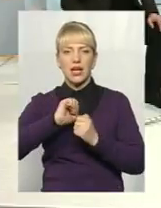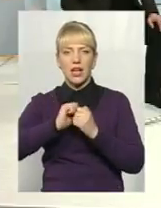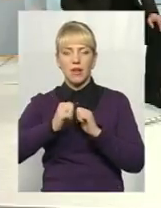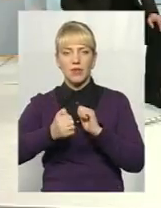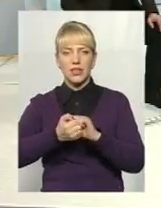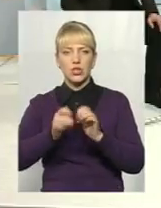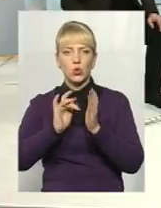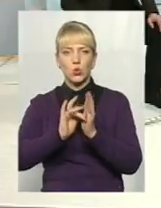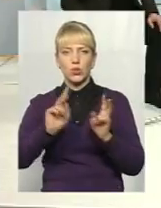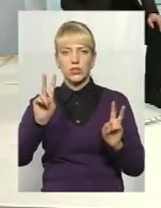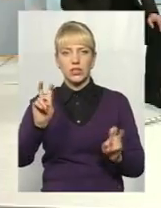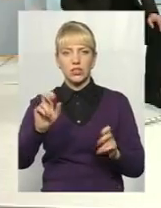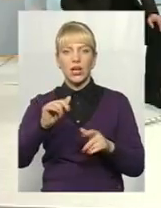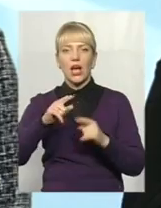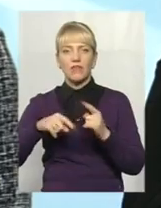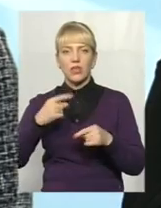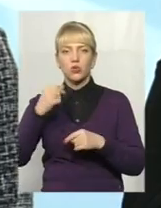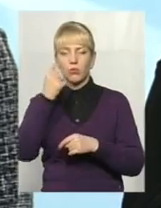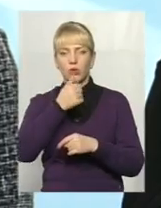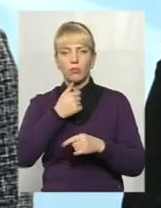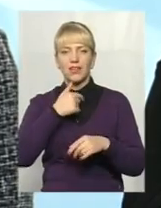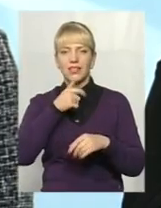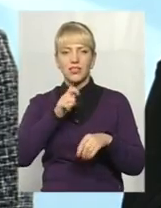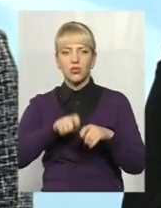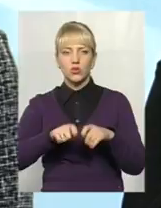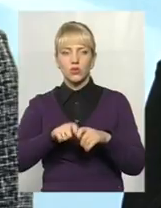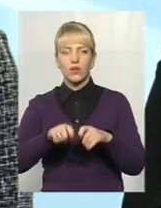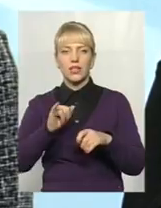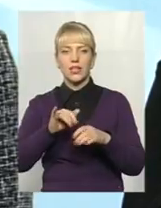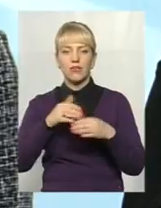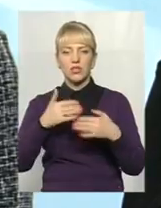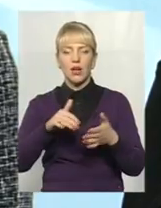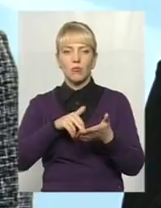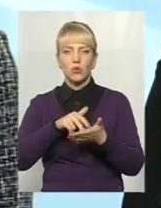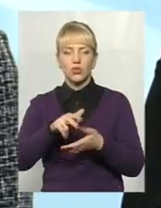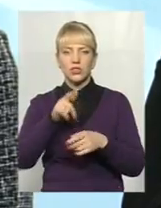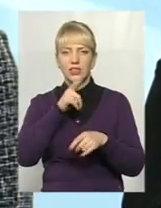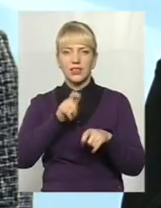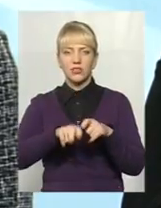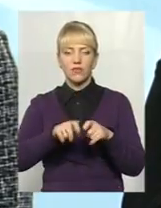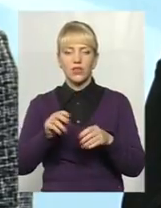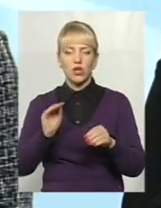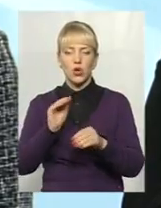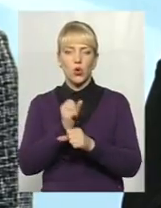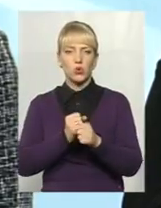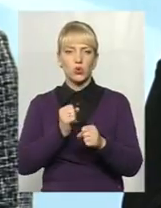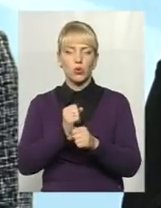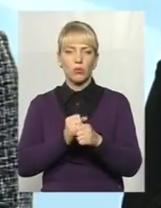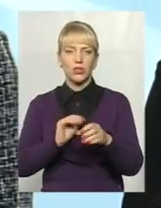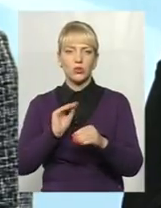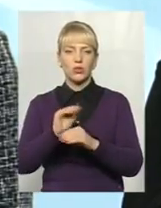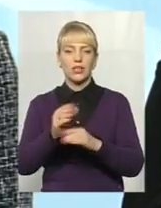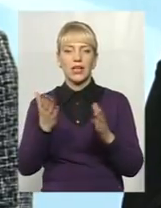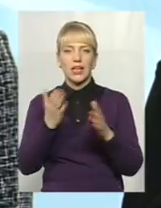Наступних пів року ми тестували і вже прийшли хорошо тестування, ми вже розробили додаток, додаток, який працює для